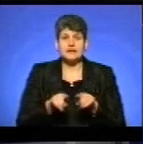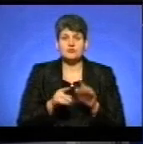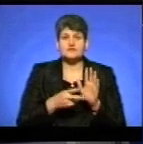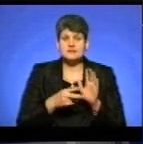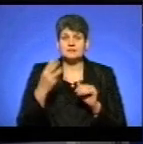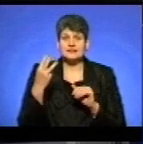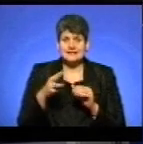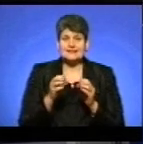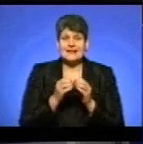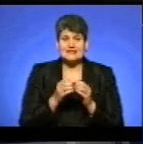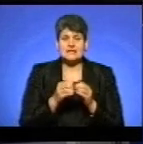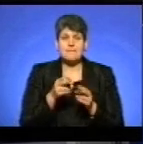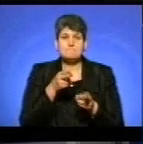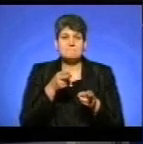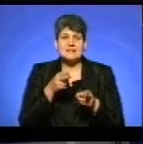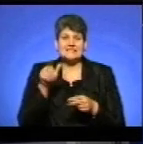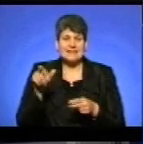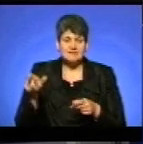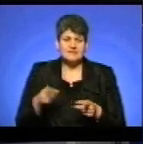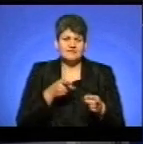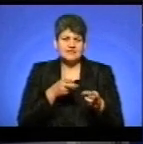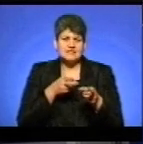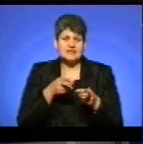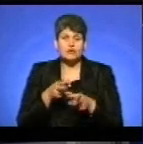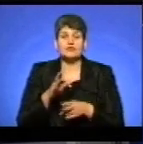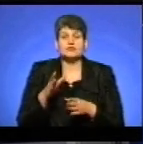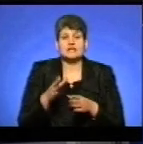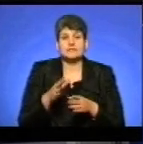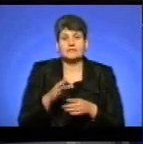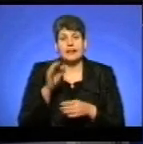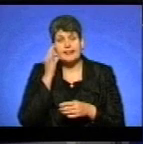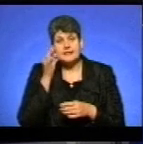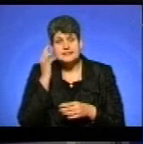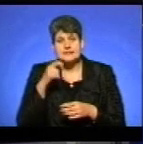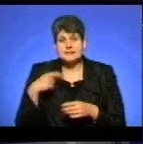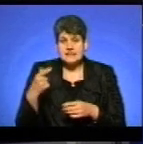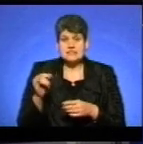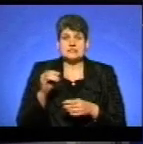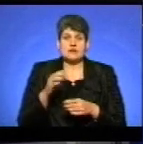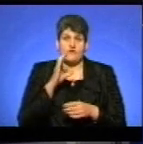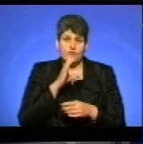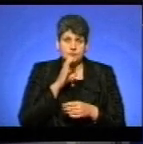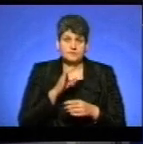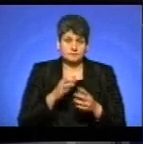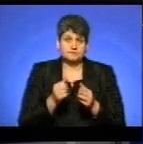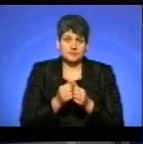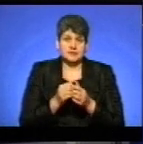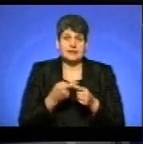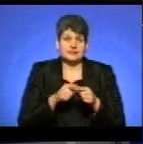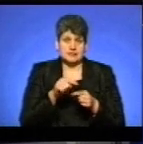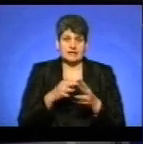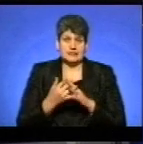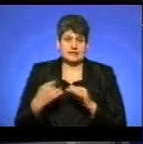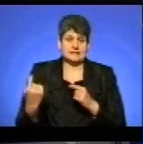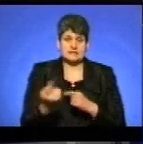30-10 мисливців відстрілюватимуть лисиць і вовків у лісі поблизу цих сіл, повідомив голова районної організації «Товариства